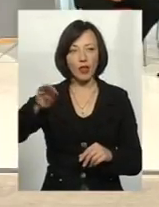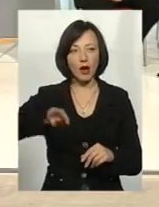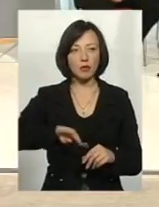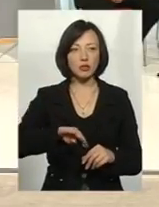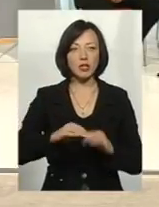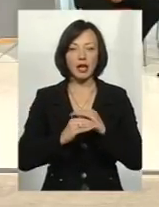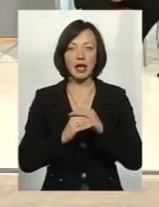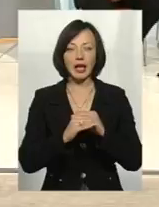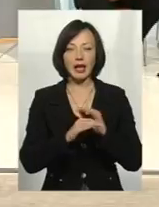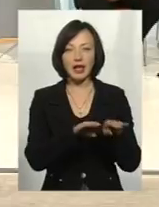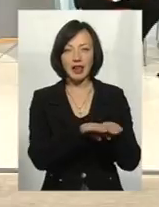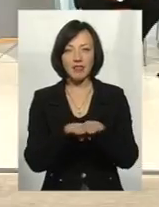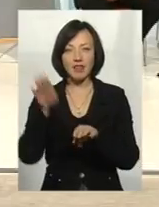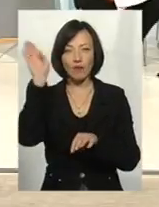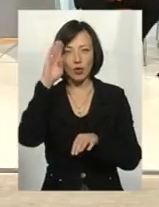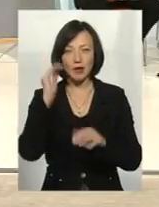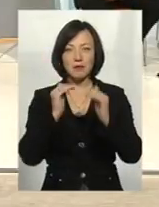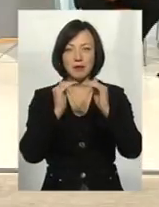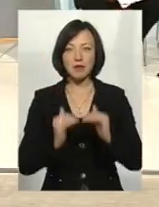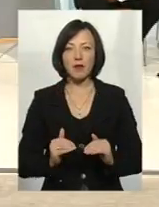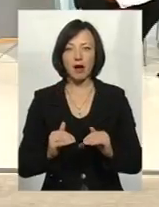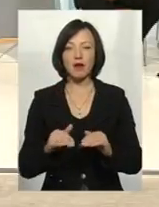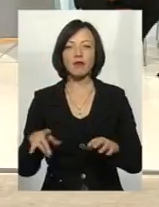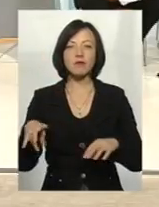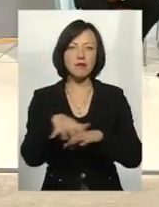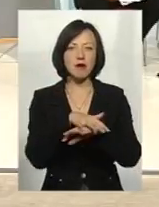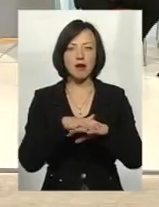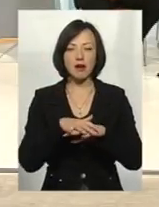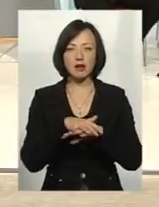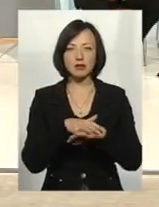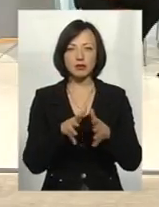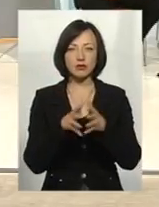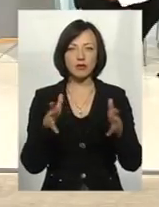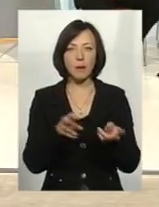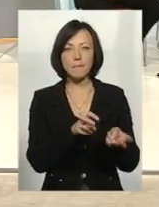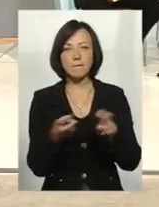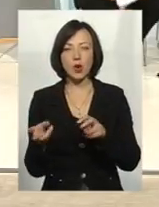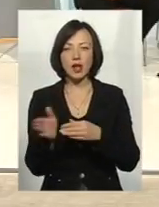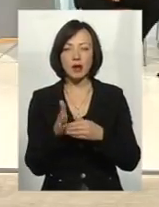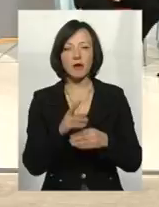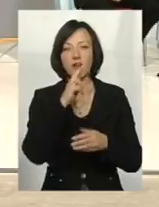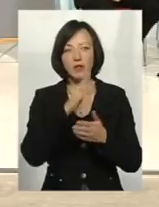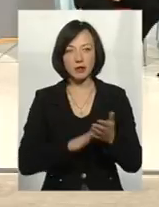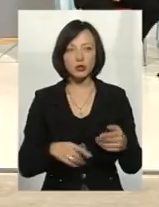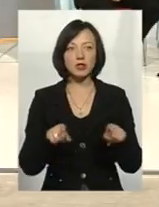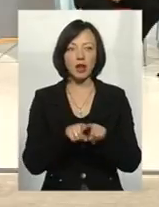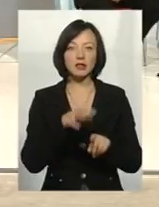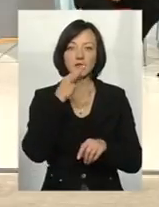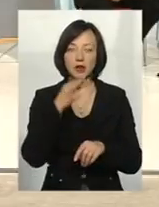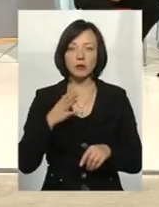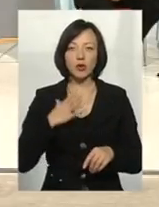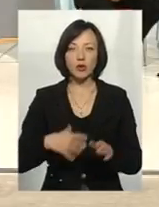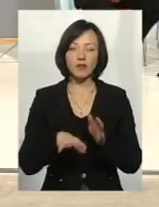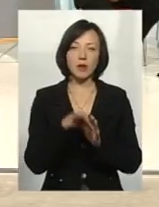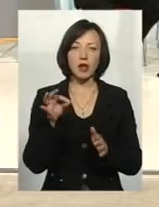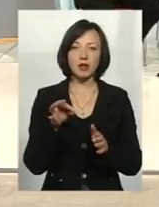рівень був мінімальний, і дійсно був масовий мор риби. Вибачте, що так скажу, але тут приходиться